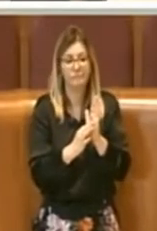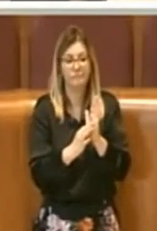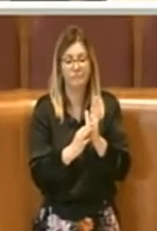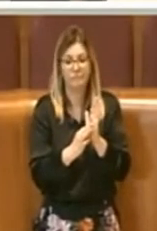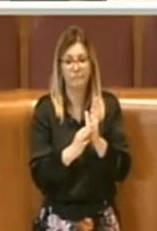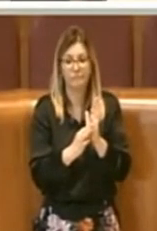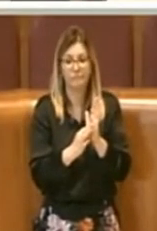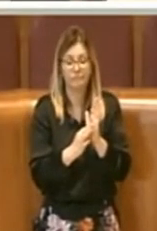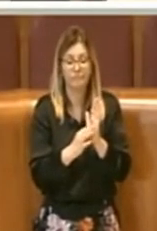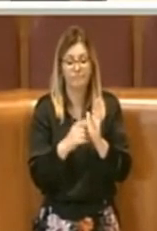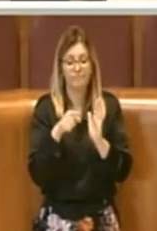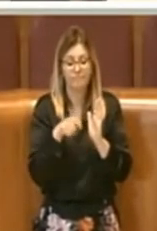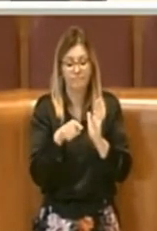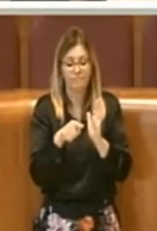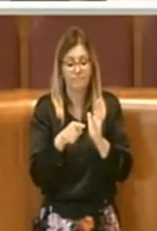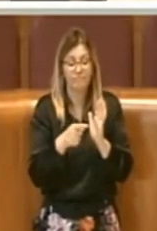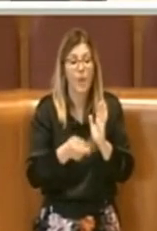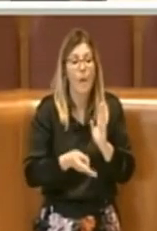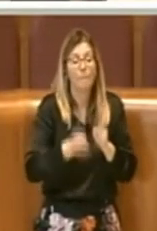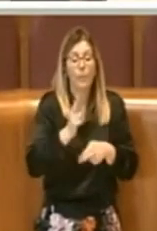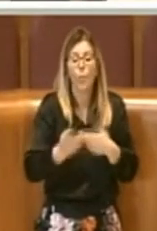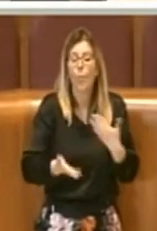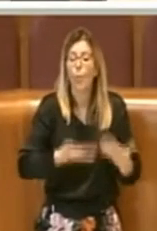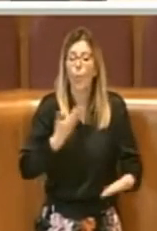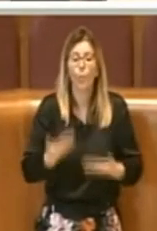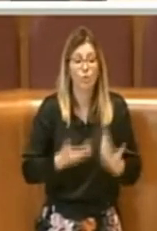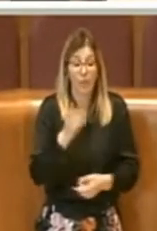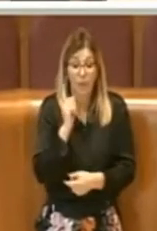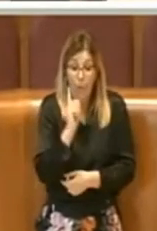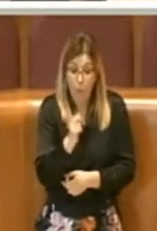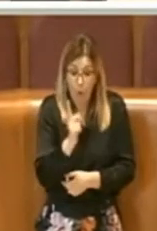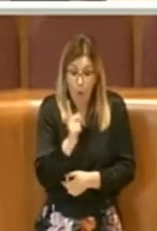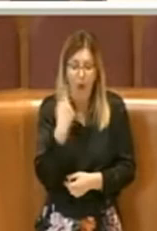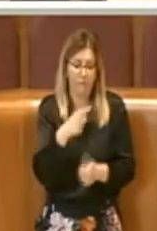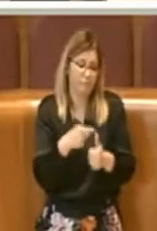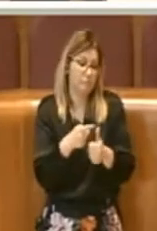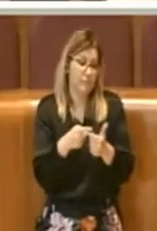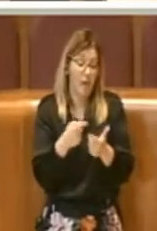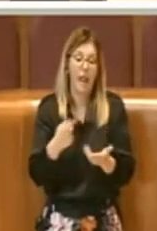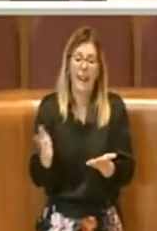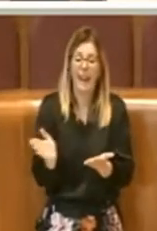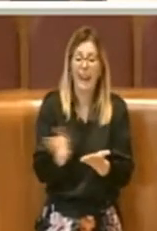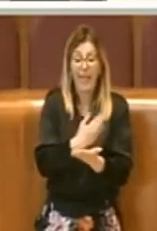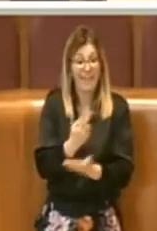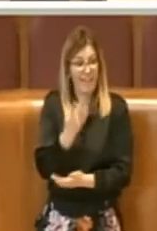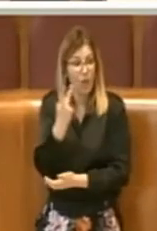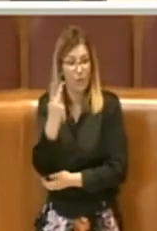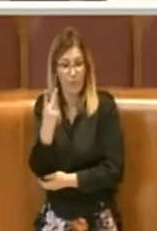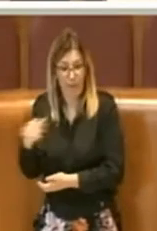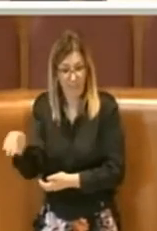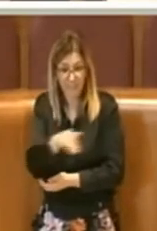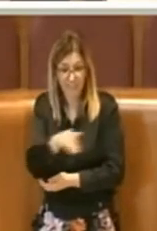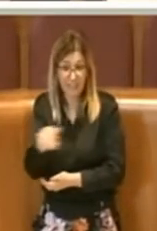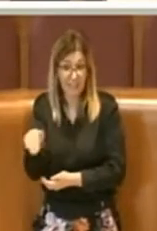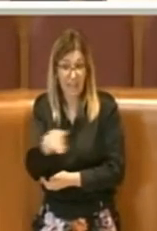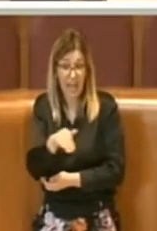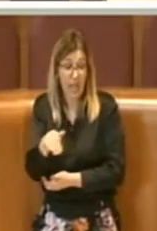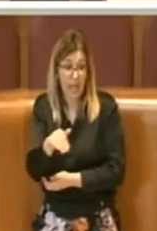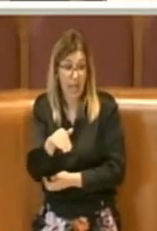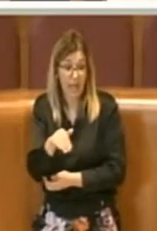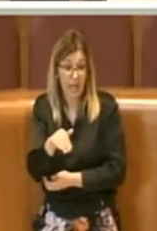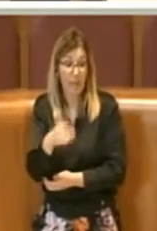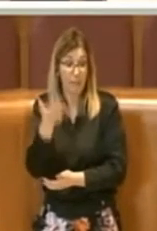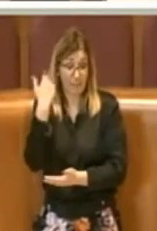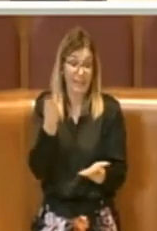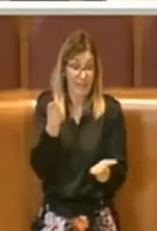manutenere con maggiore urgenza togliendo dalla pianificazione le due che non potevano